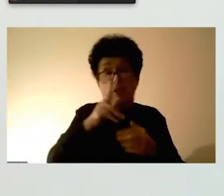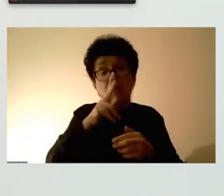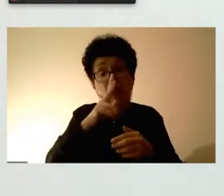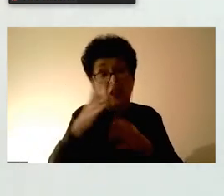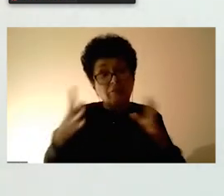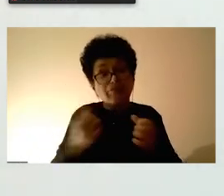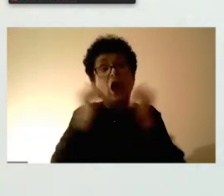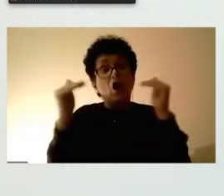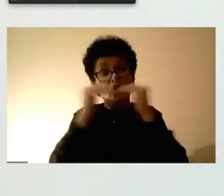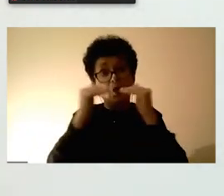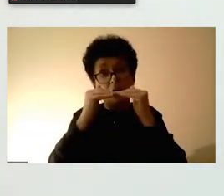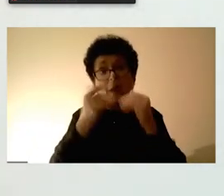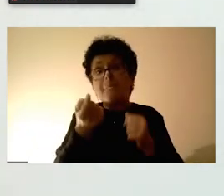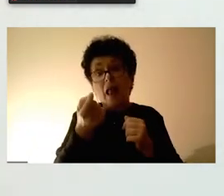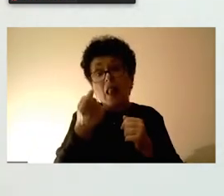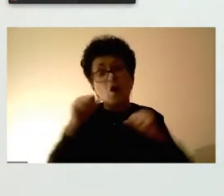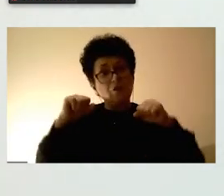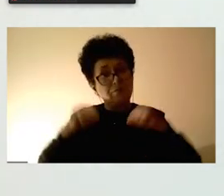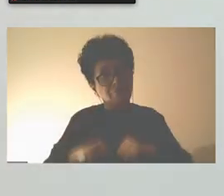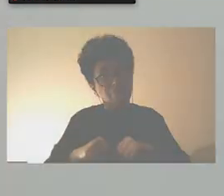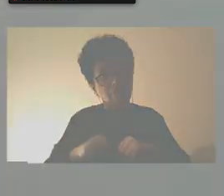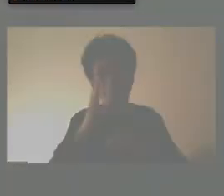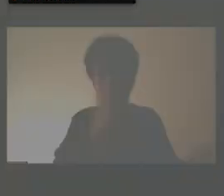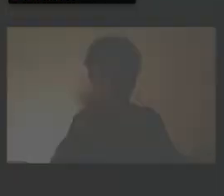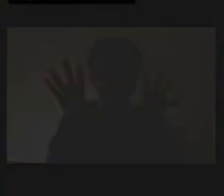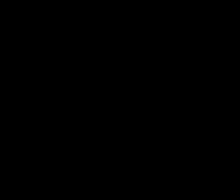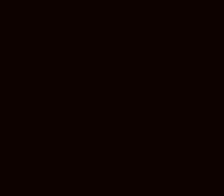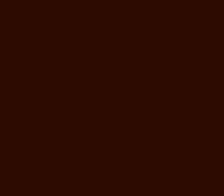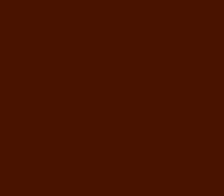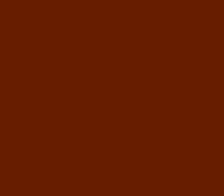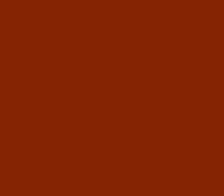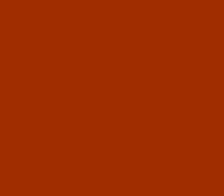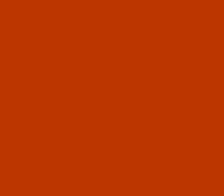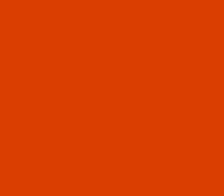малце посериозно да бидат свака овие теми.